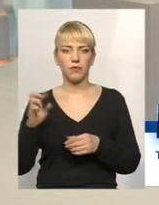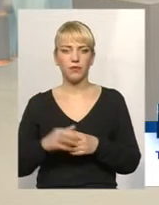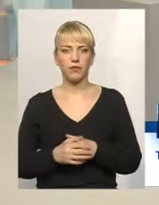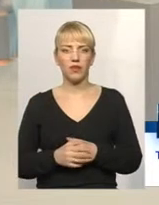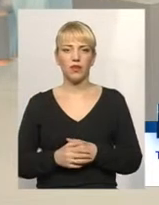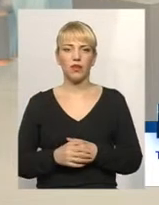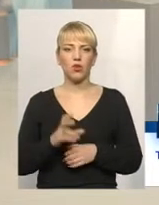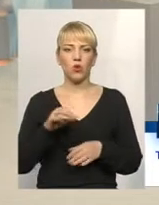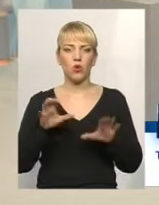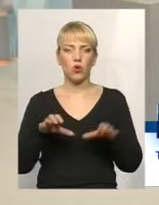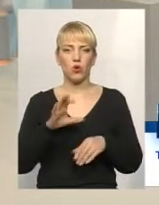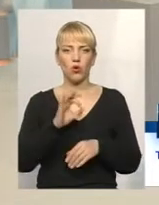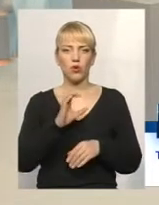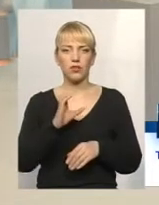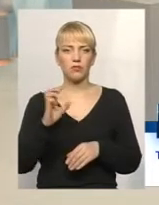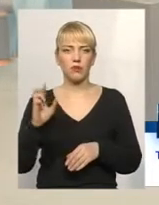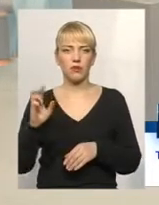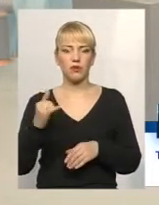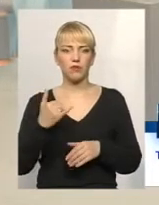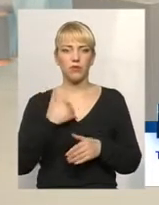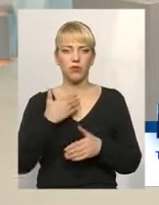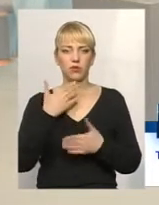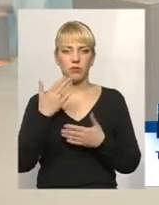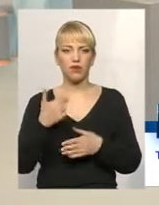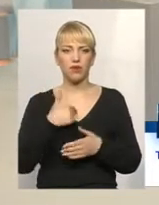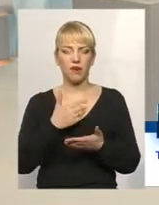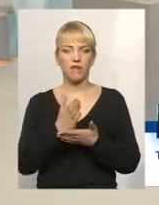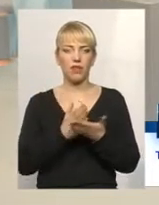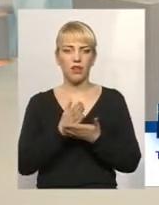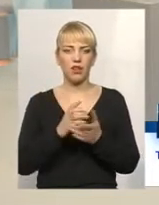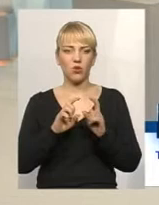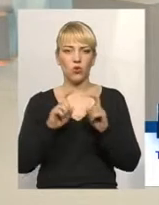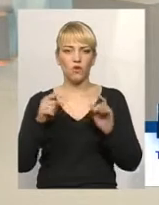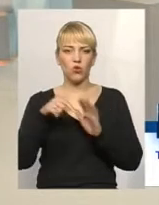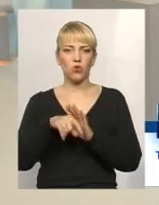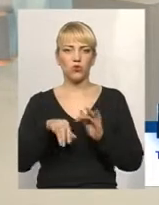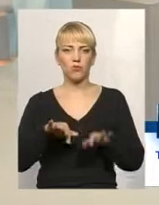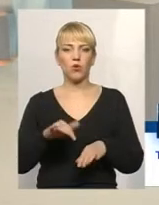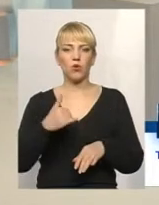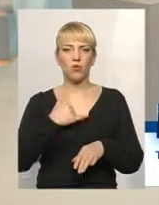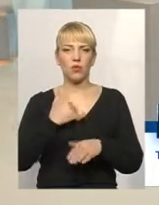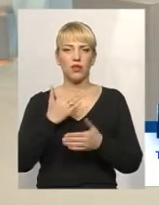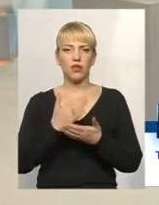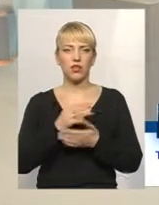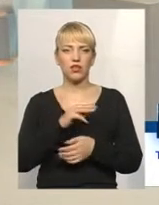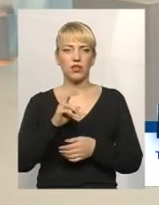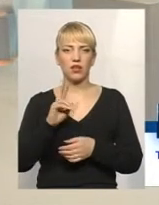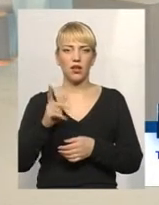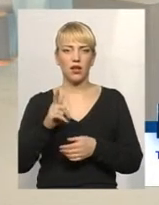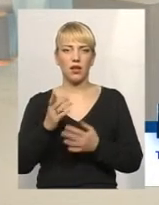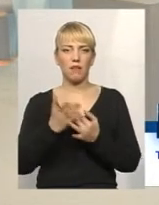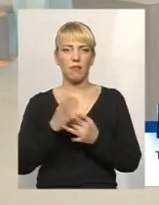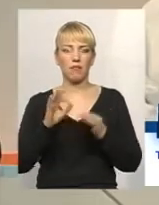До голови ОСББ хочу запитання дати. Я ветеран органів внутрішніх справ. У мене діють на ЖКГ пільги.